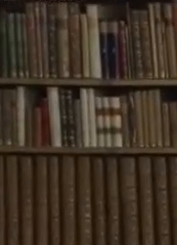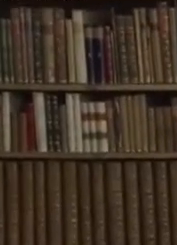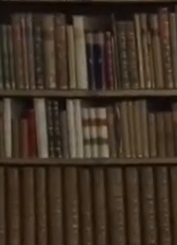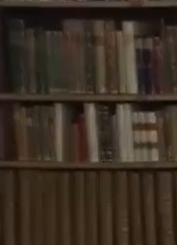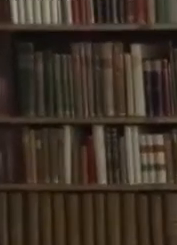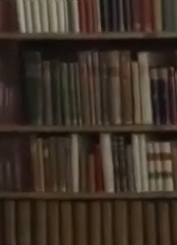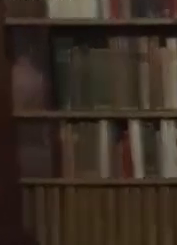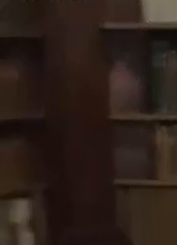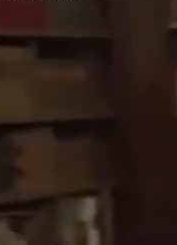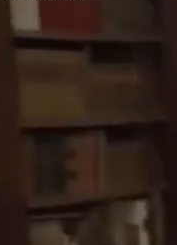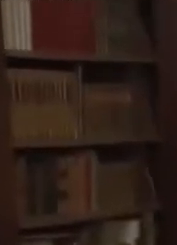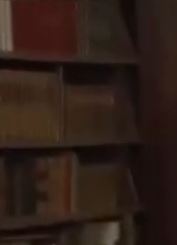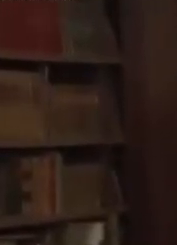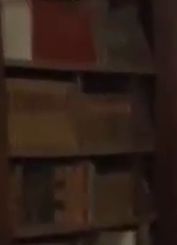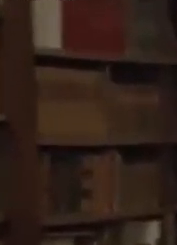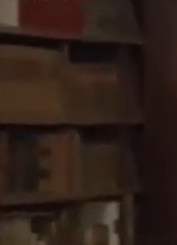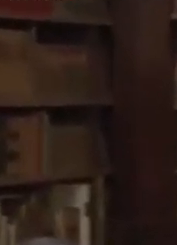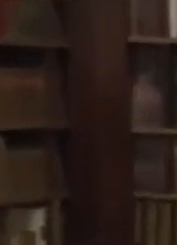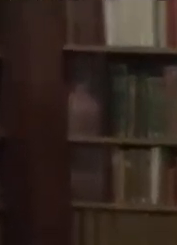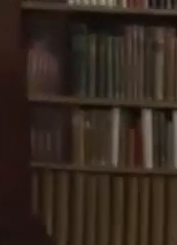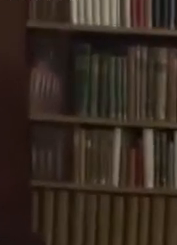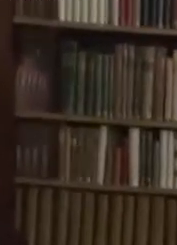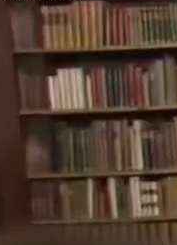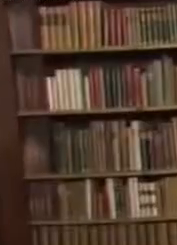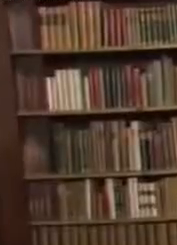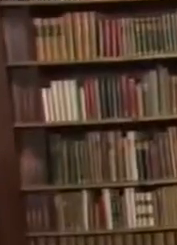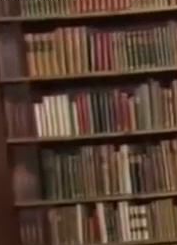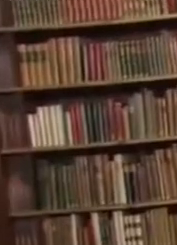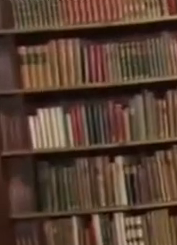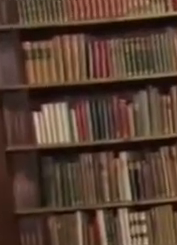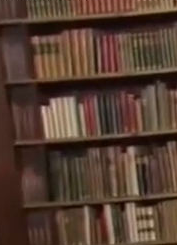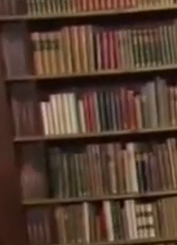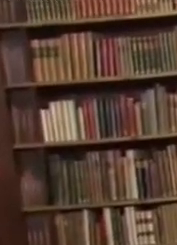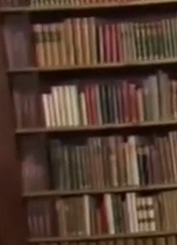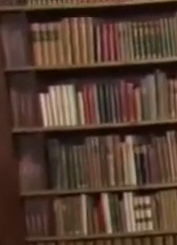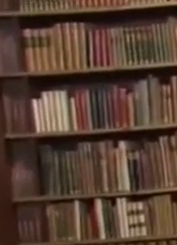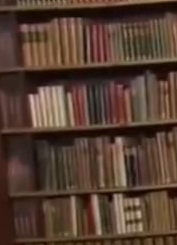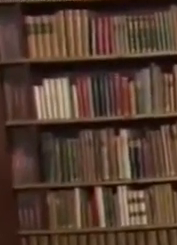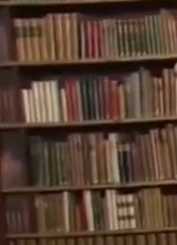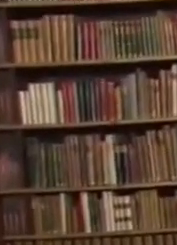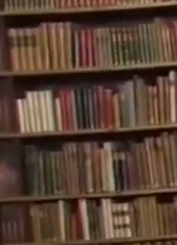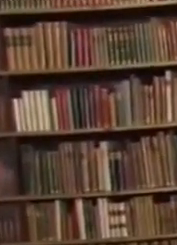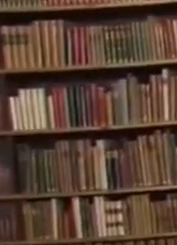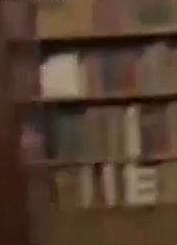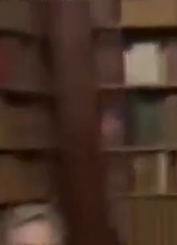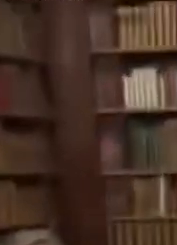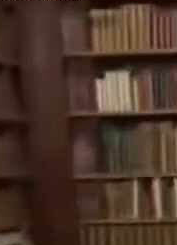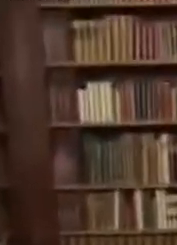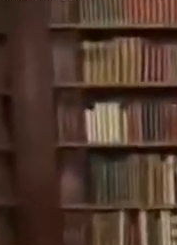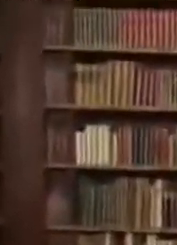da ein Team jetzt vor Ort, beziehungsweise die kommen da heute an und die werden jeden Stein umdrehen. Dann Herr Jung.